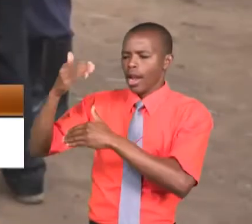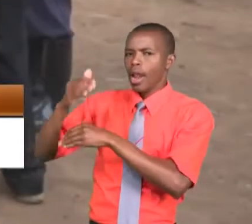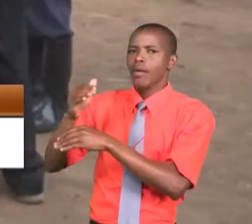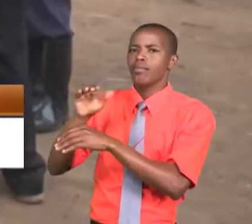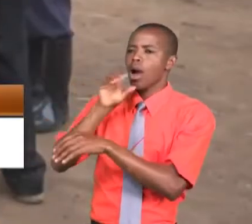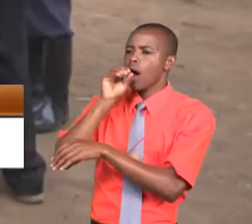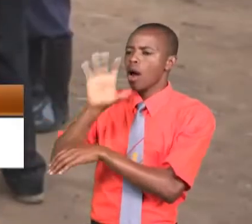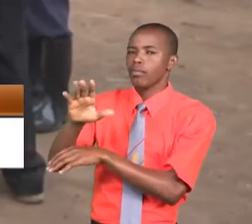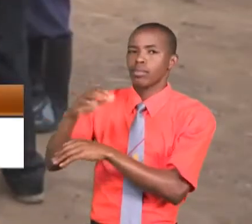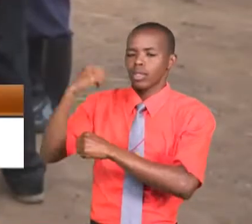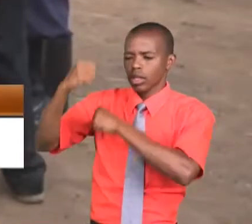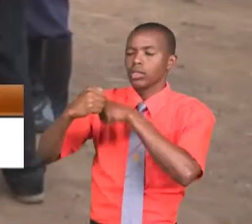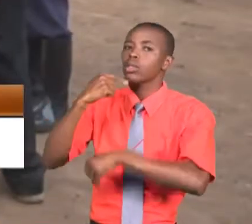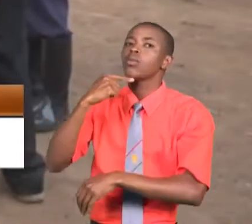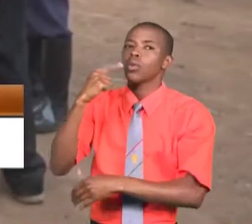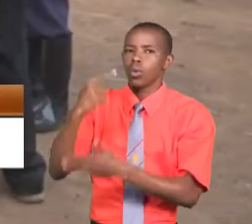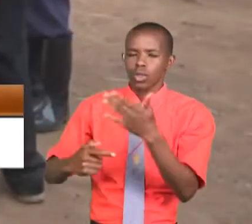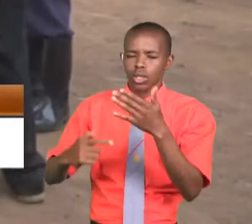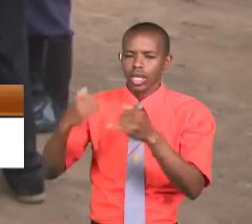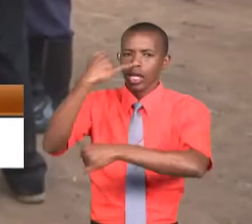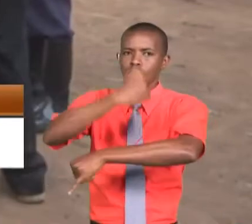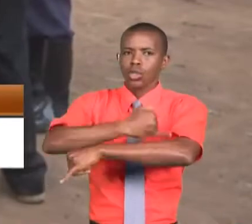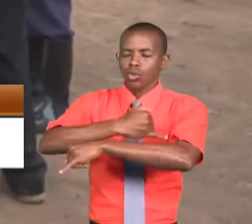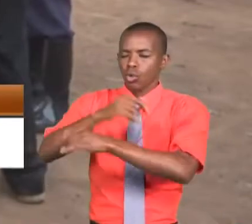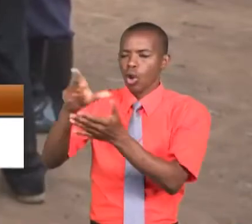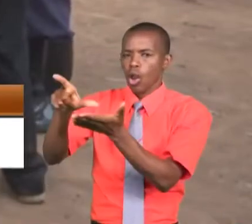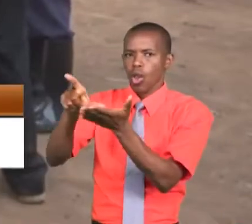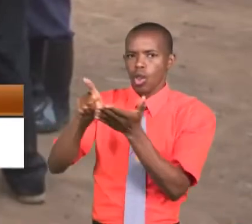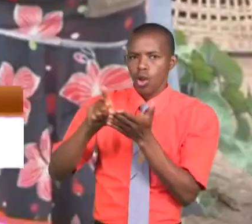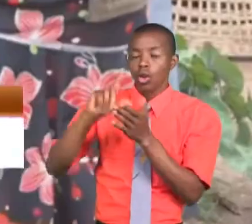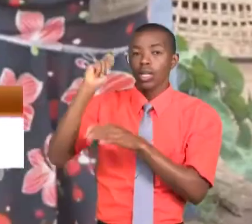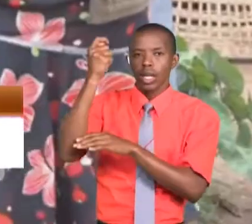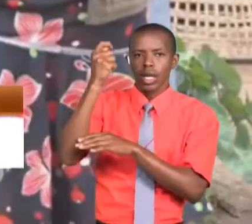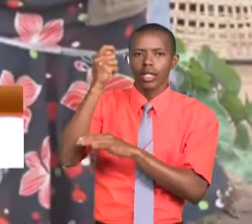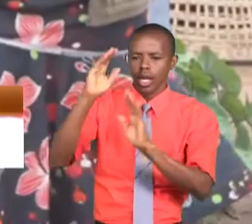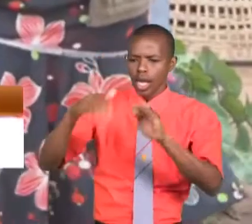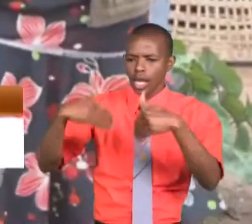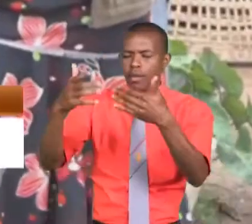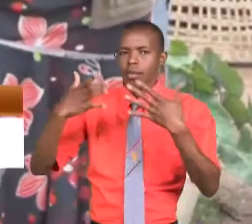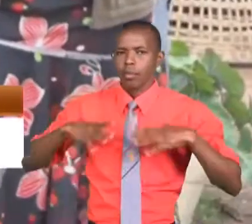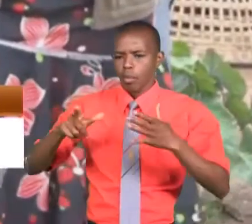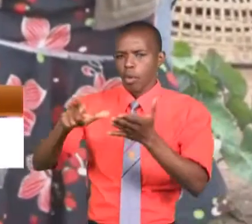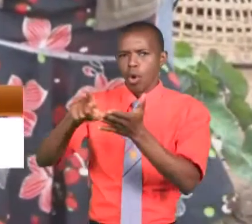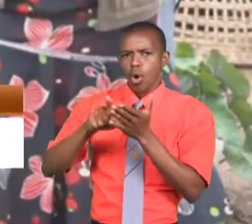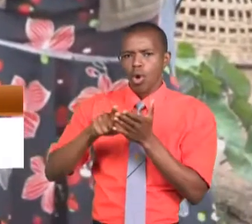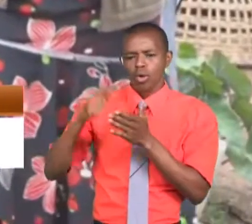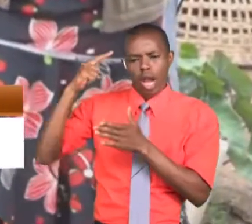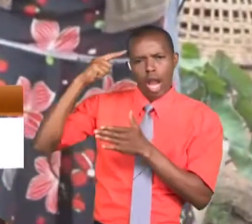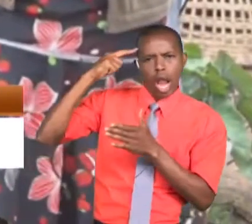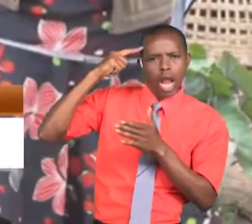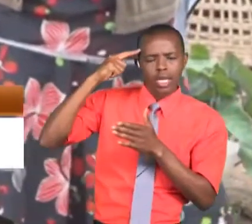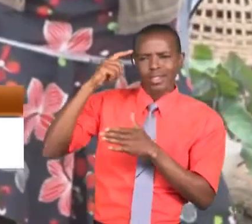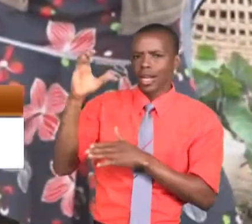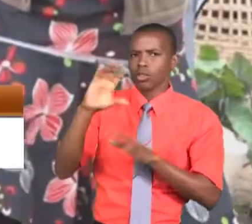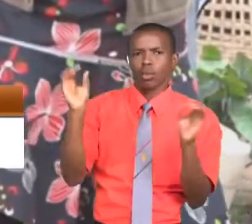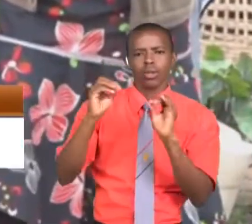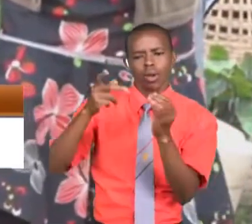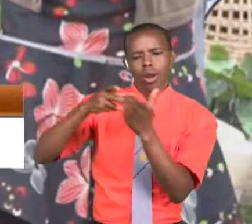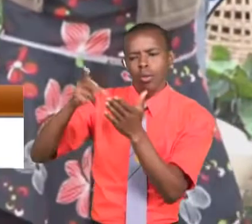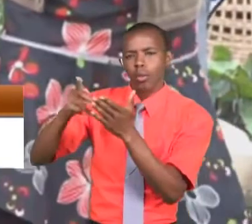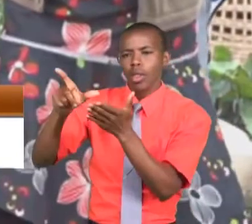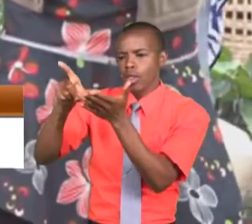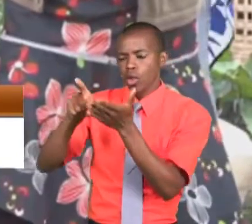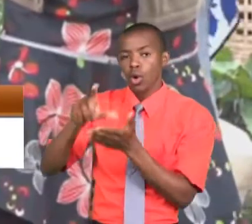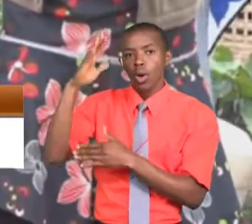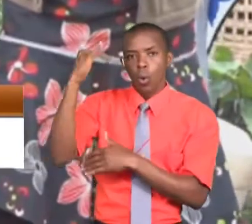hicho Wakizitaka taasisi za mikopo nchini Zilizawa pa watu mikopo kutowashinikiza wateja wao Kulipa madeni hayo